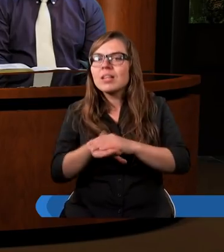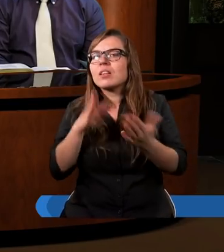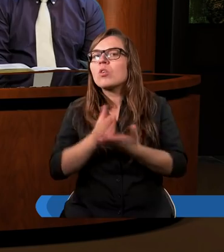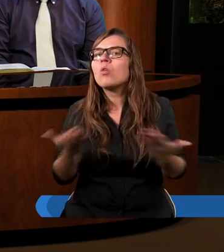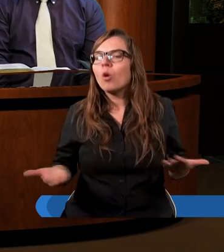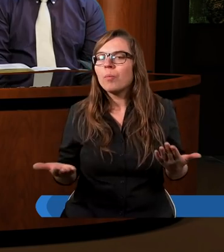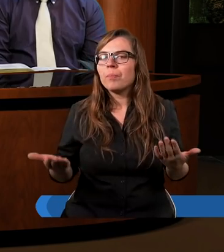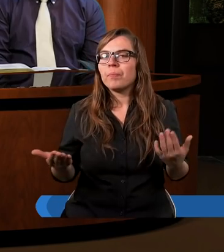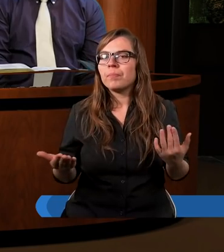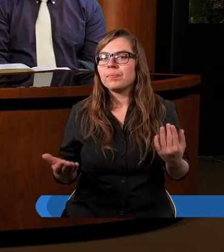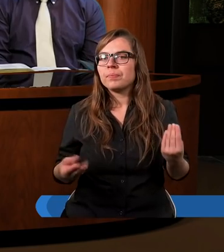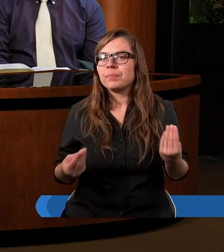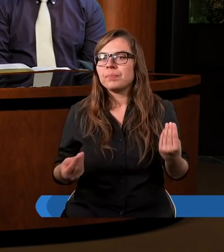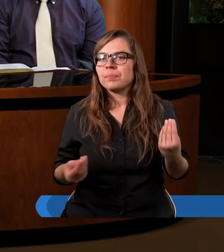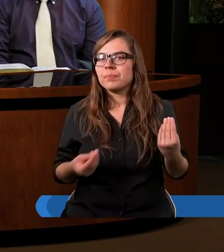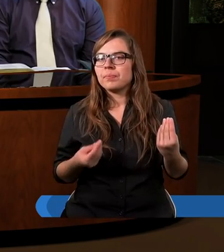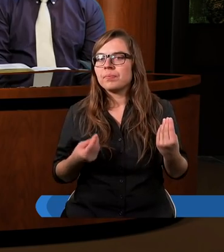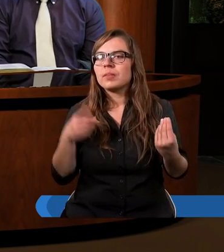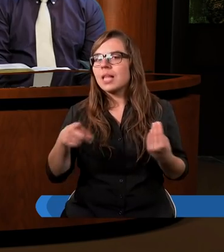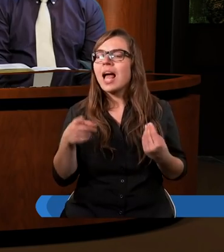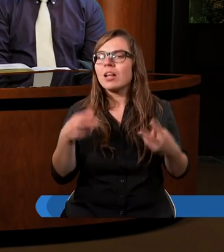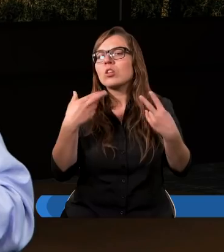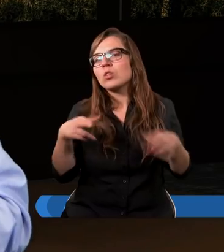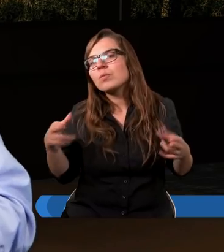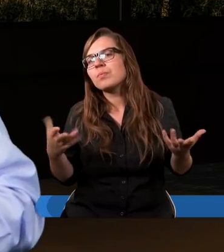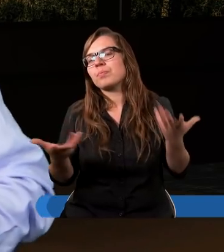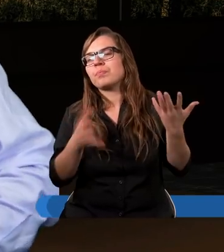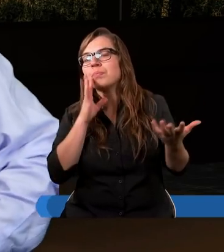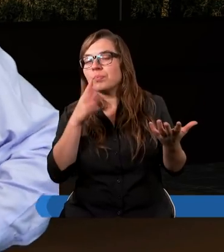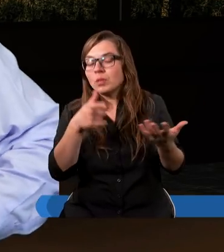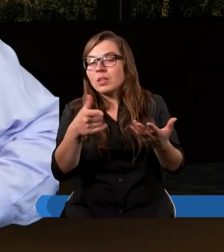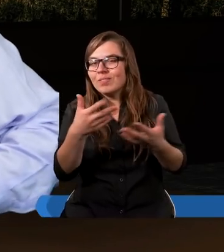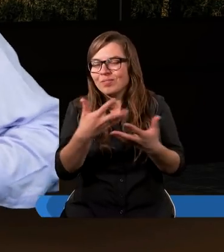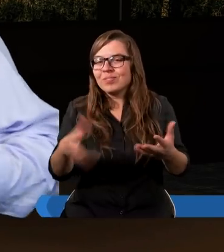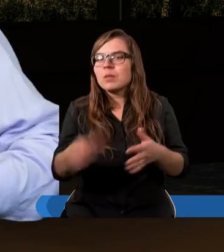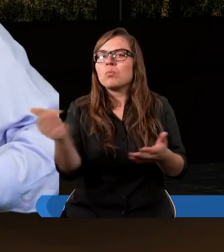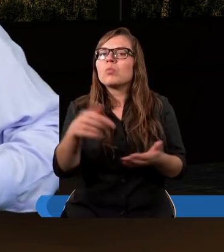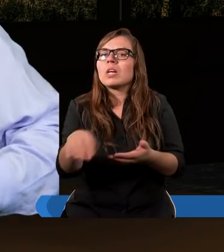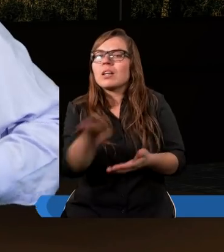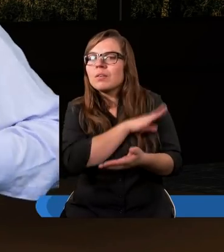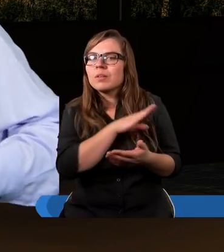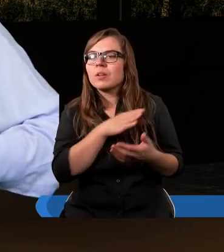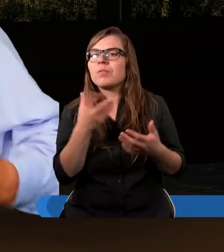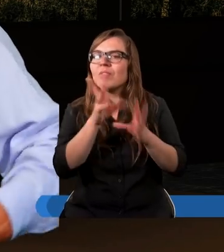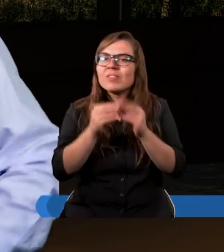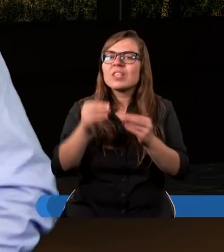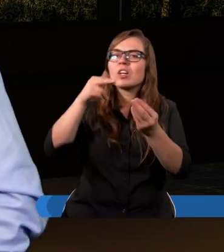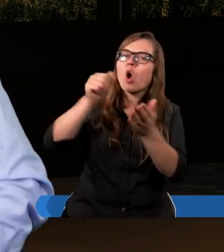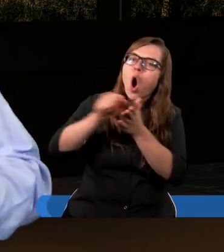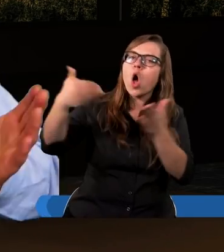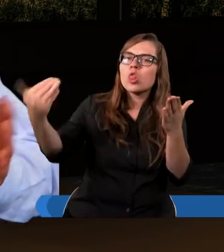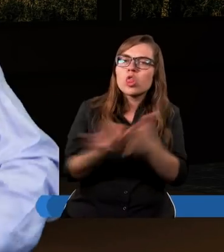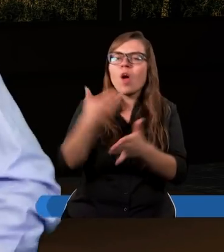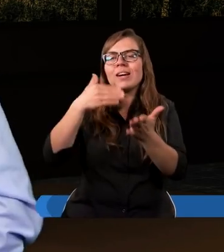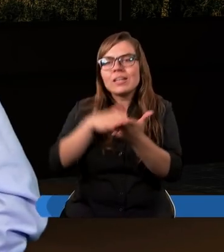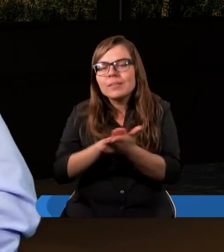ten rodzaj zginął i jakby zaczynać trzeba było wszystko od nowa